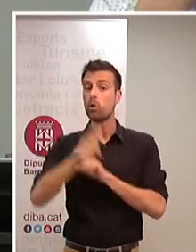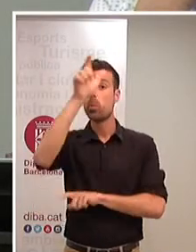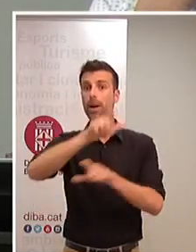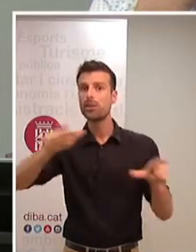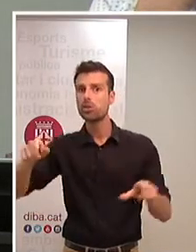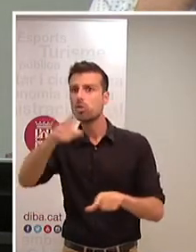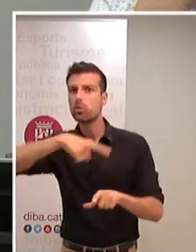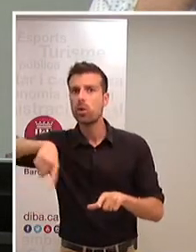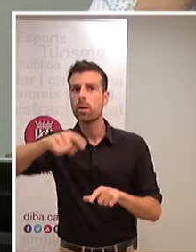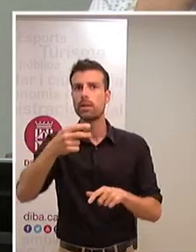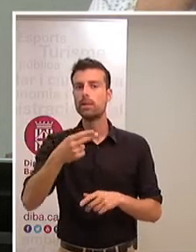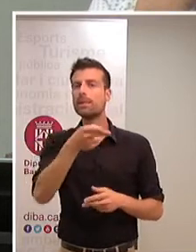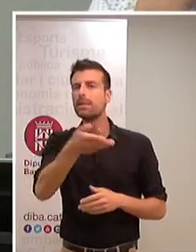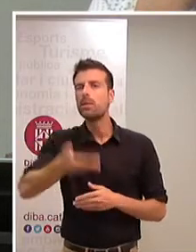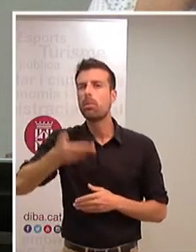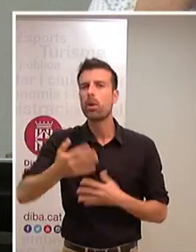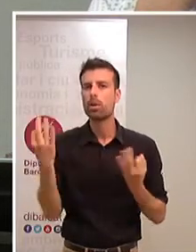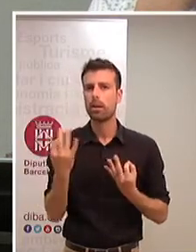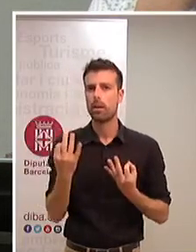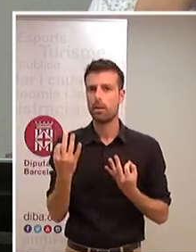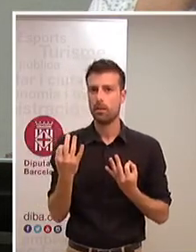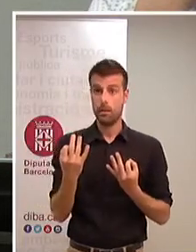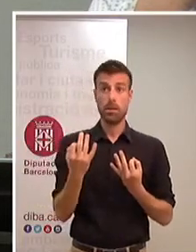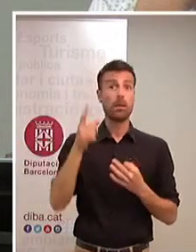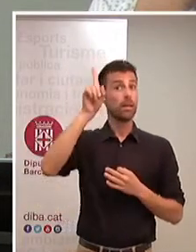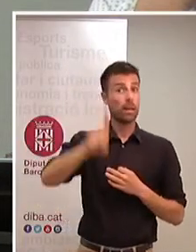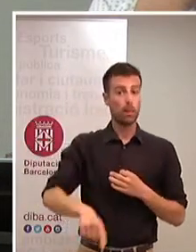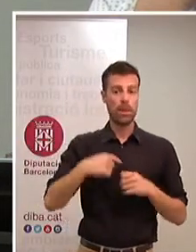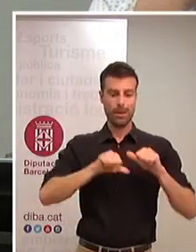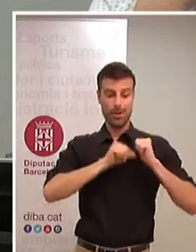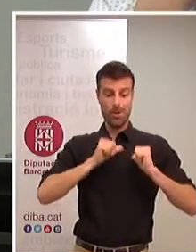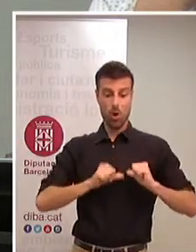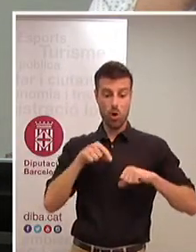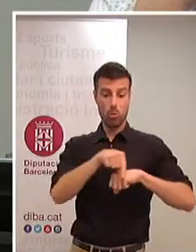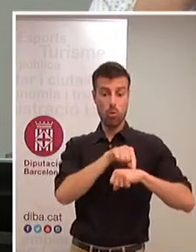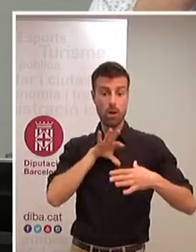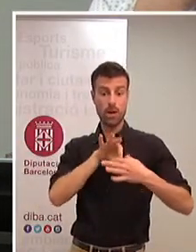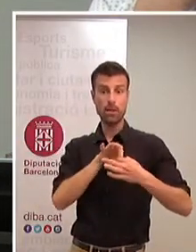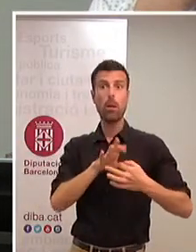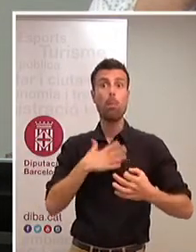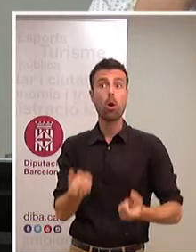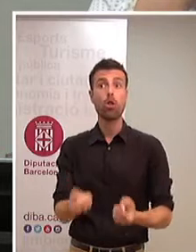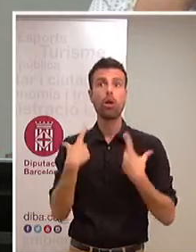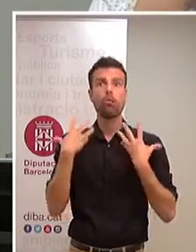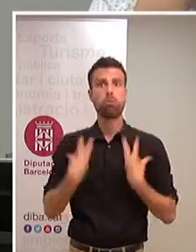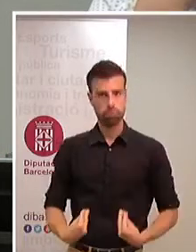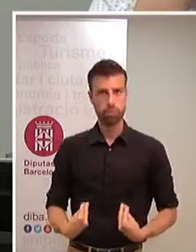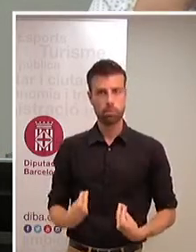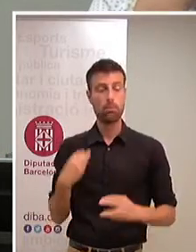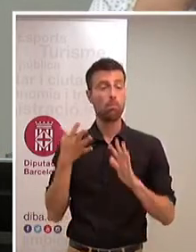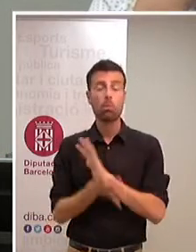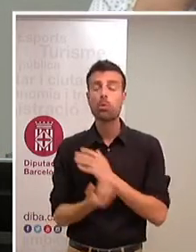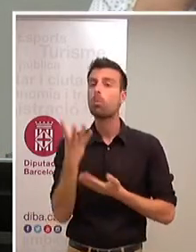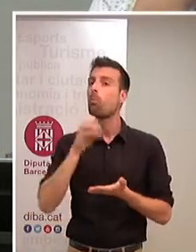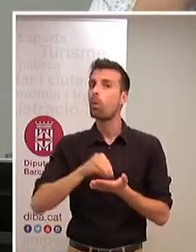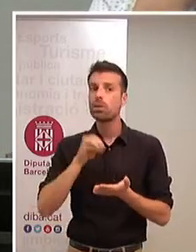afecta a les persones i també aquesta política des del cor ens pot generar molta frustració perquè no podem solucionar